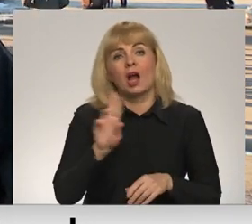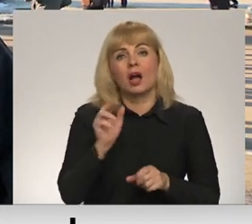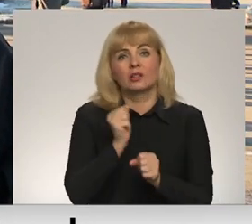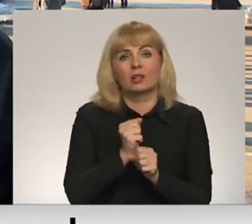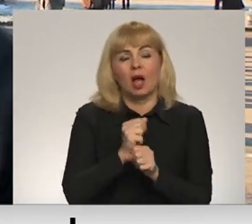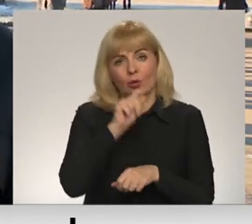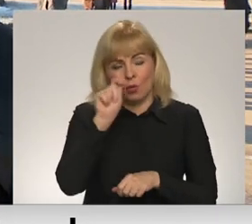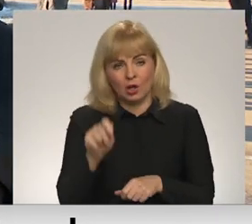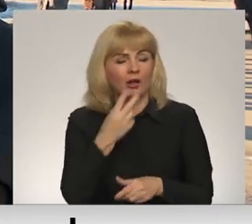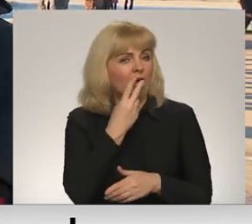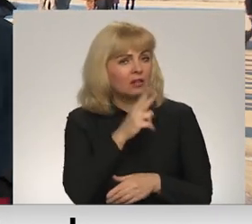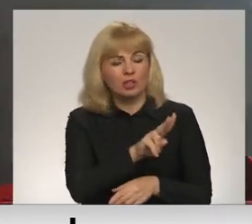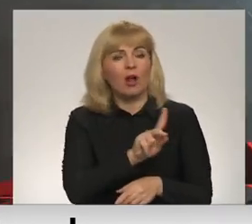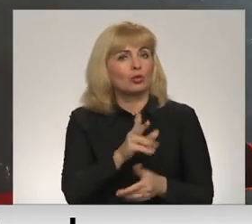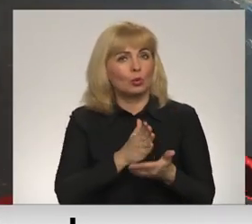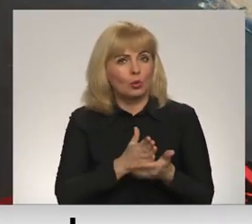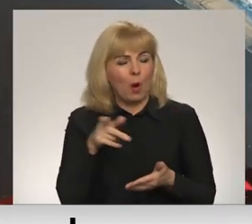nestauties uz apstākļiem, kāda pašlaik ir.